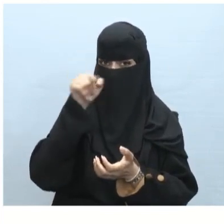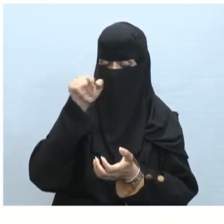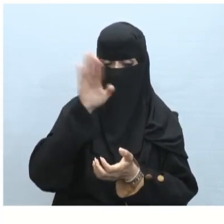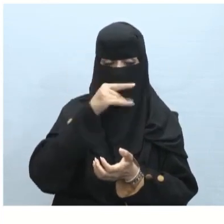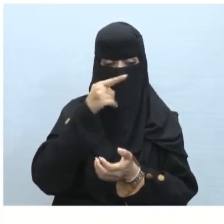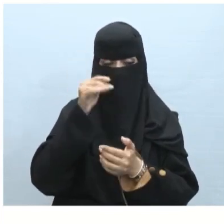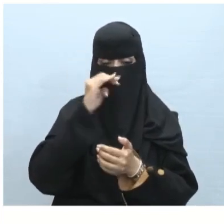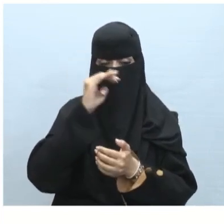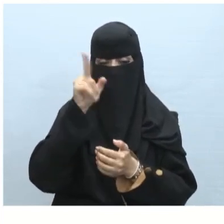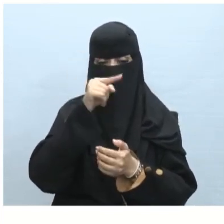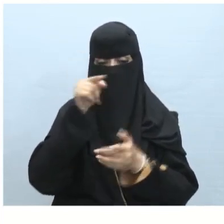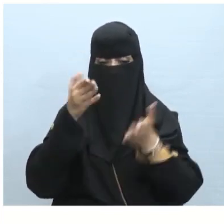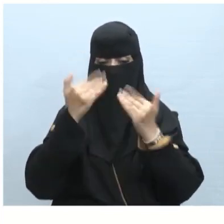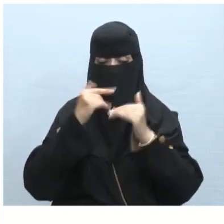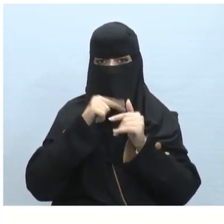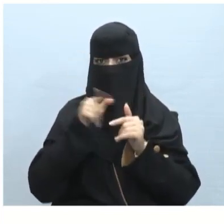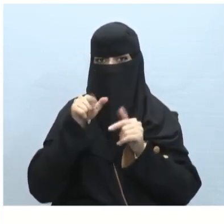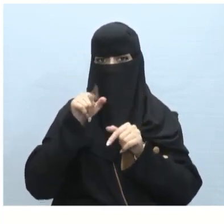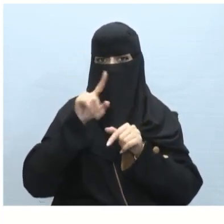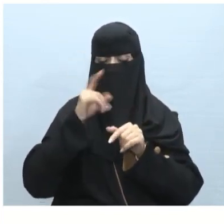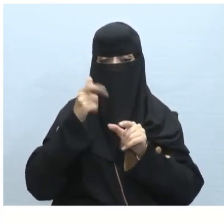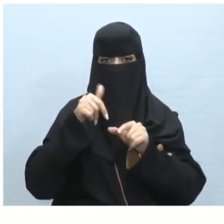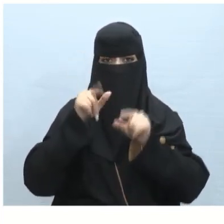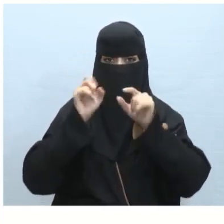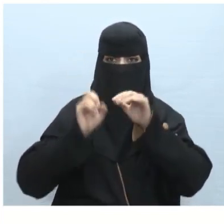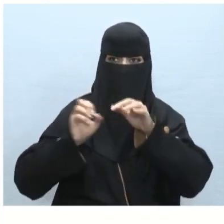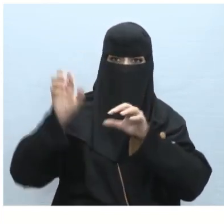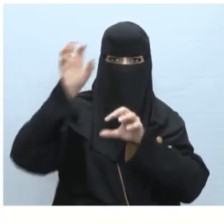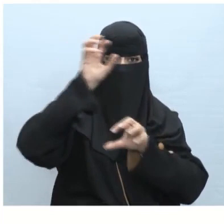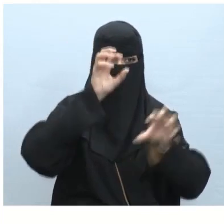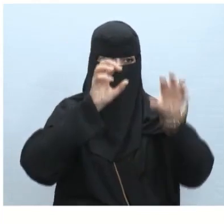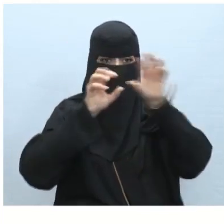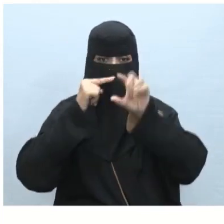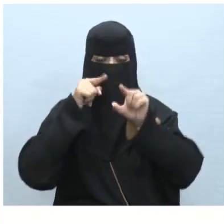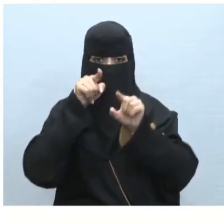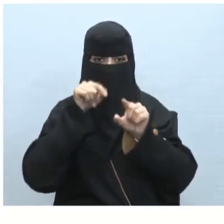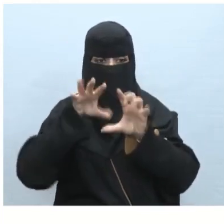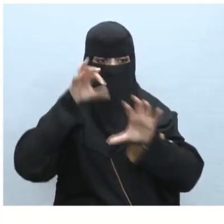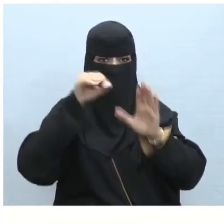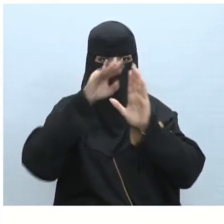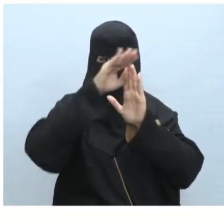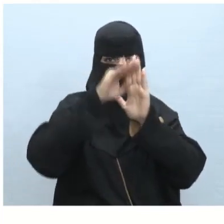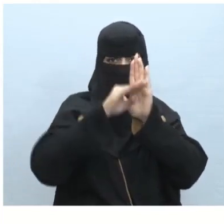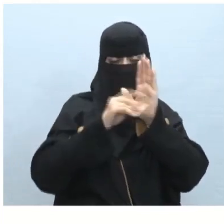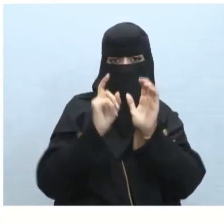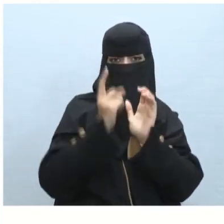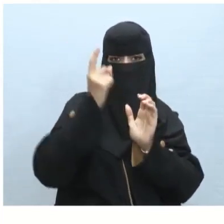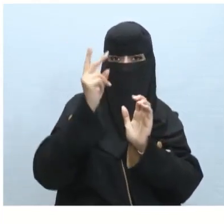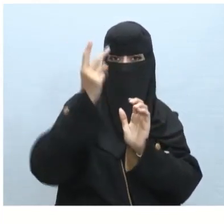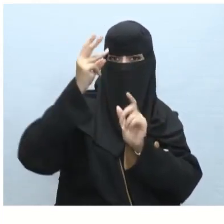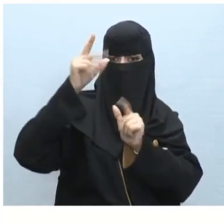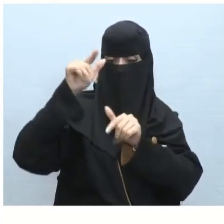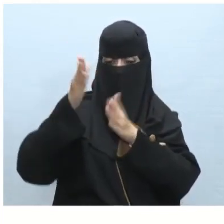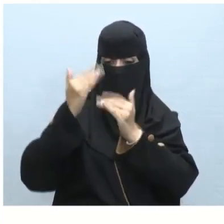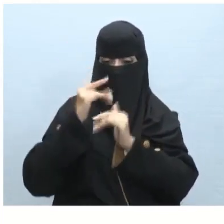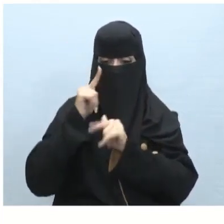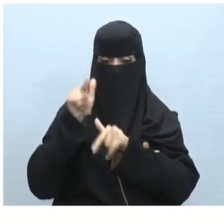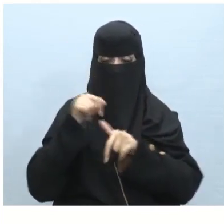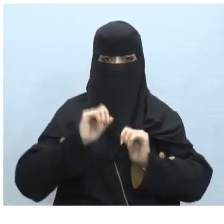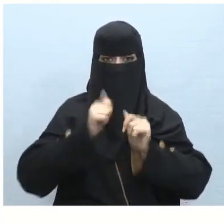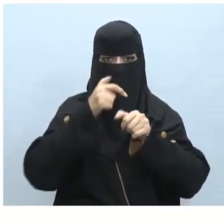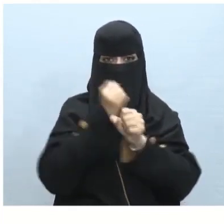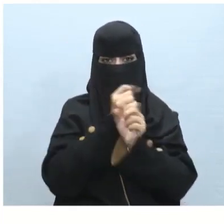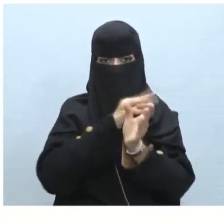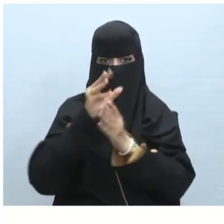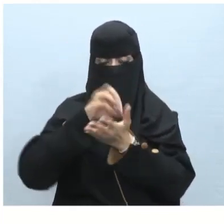بل تأثيرات الحركة المطبقة تظهر وفقا لترتيبك لظهورها يمكن تطبيق تأثير